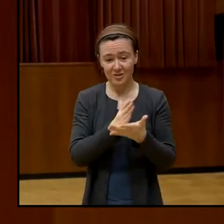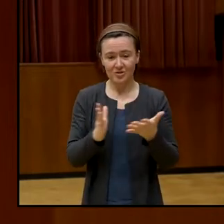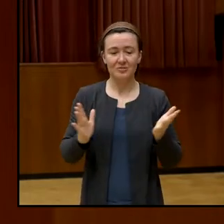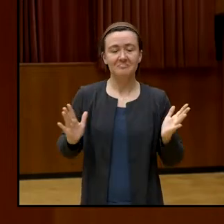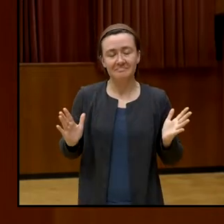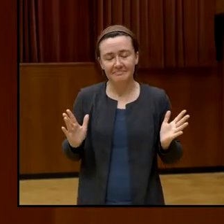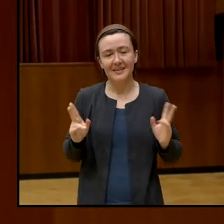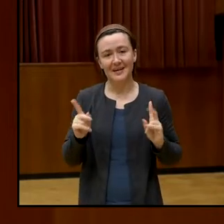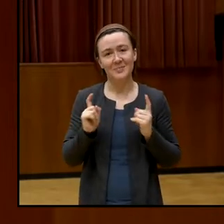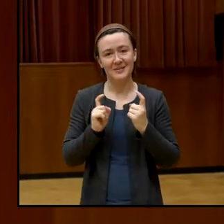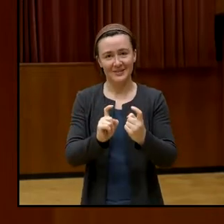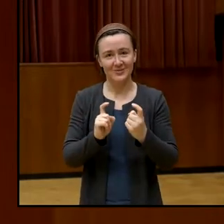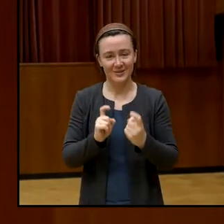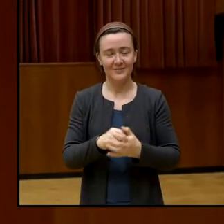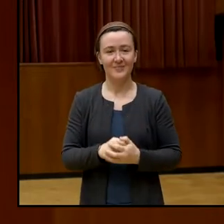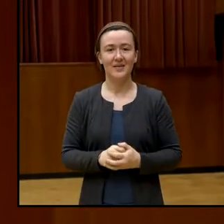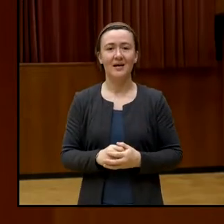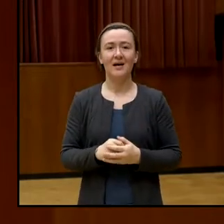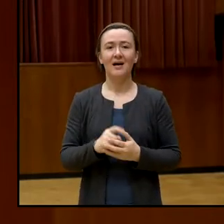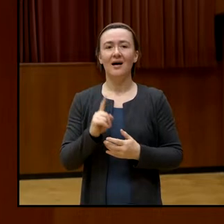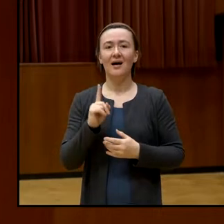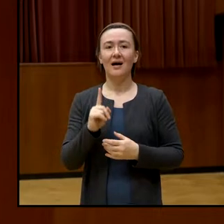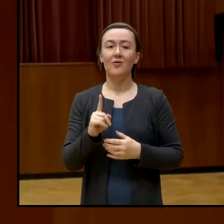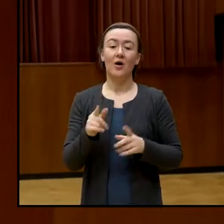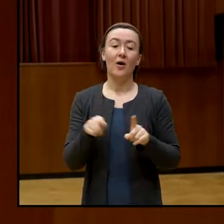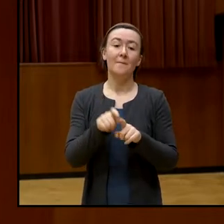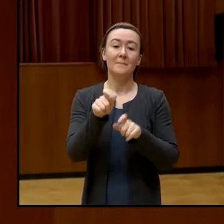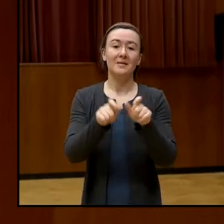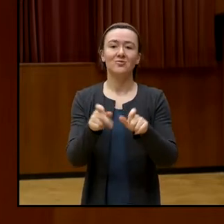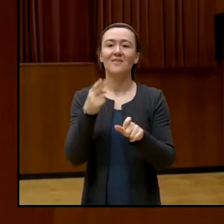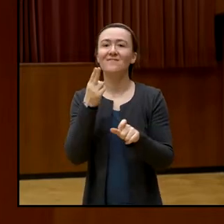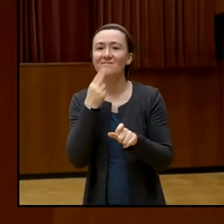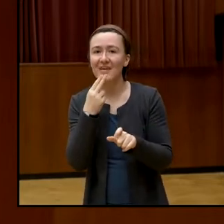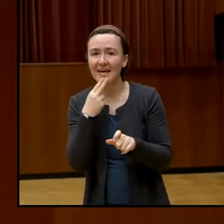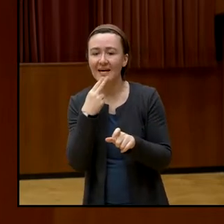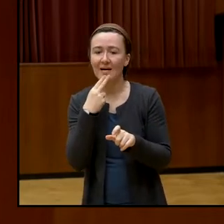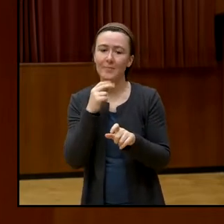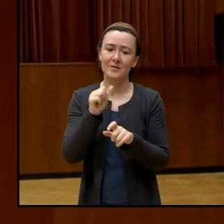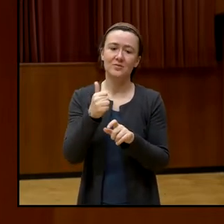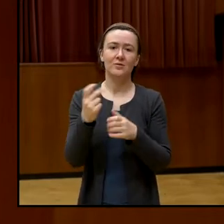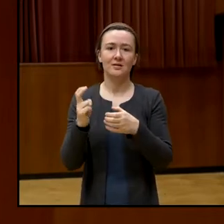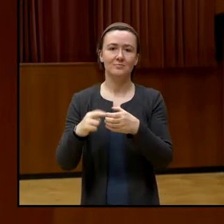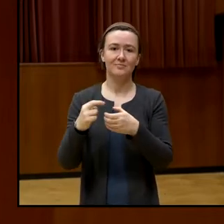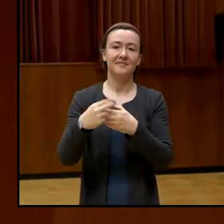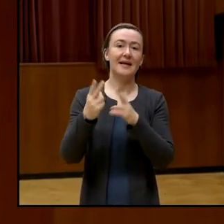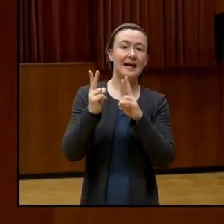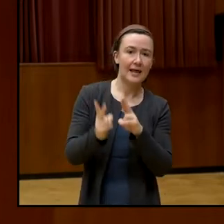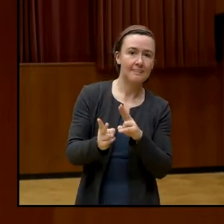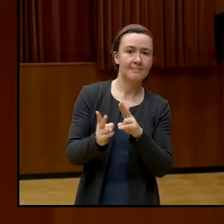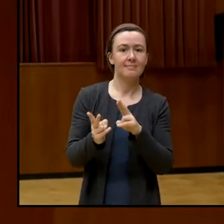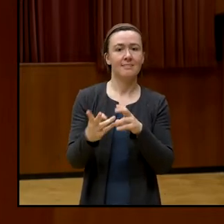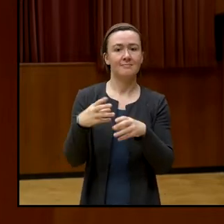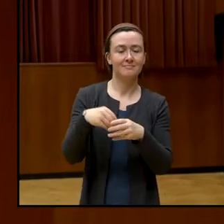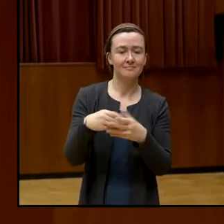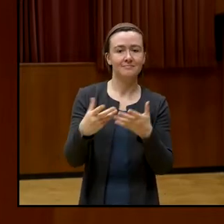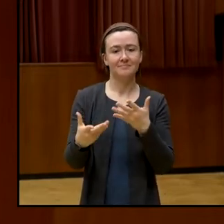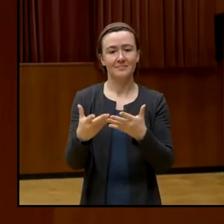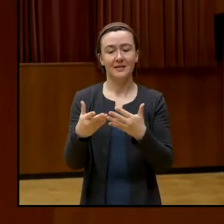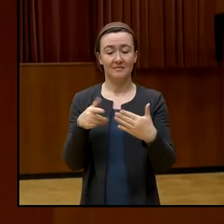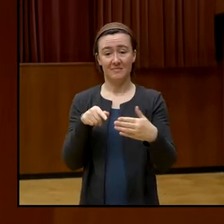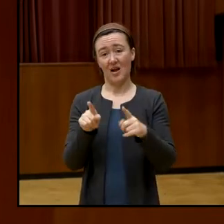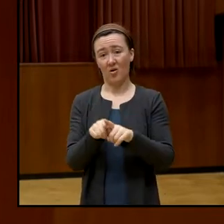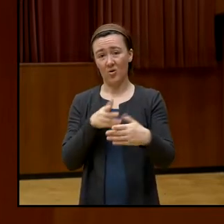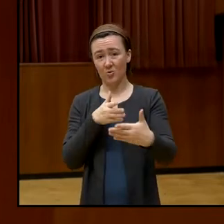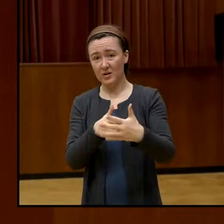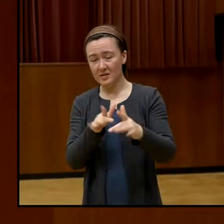und wer dann tatsächlich an diesen Partizipationsprozessen vorrangig teilnimmt und teilnehmen kann, wie die Hürden